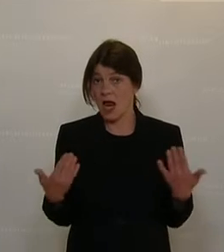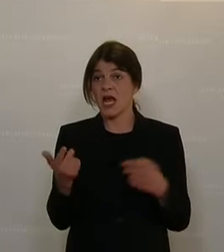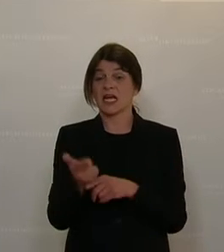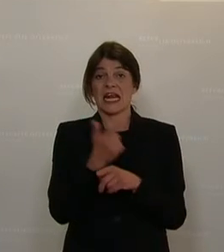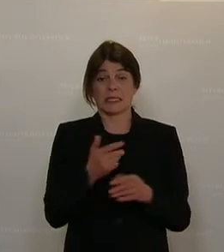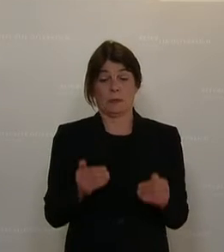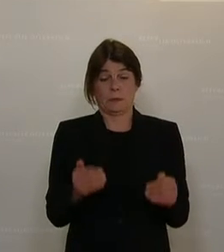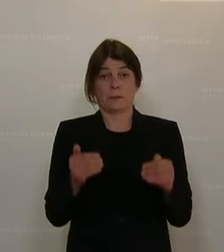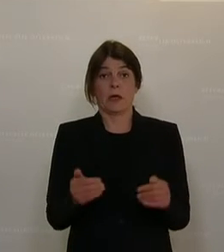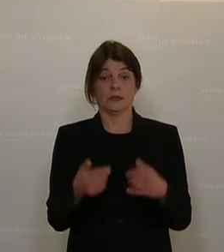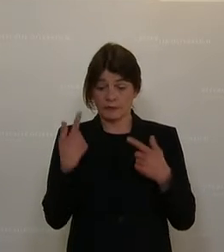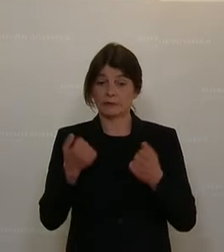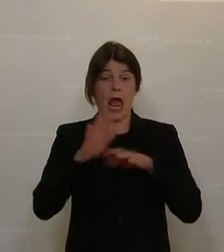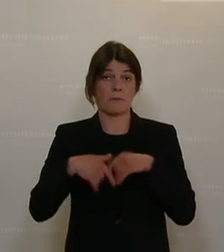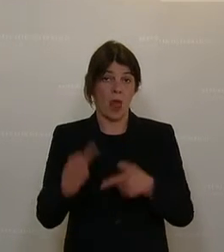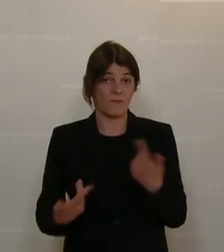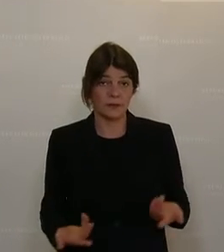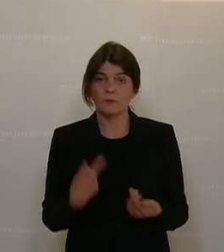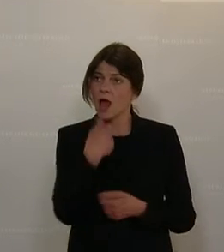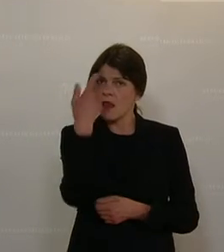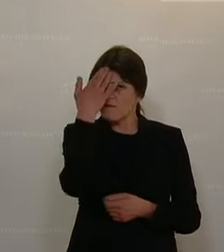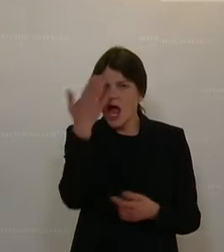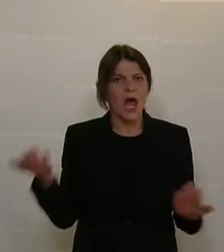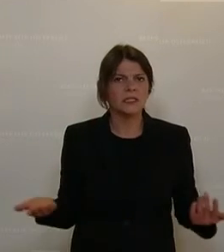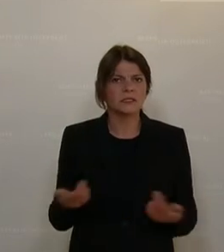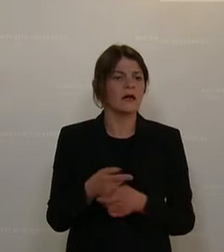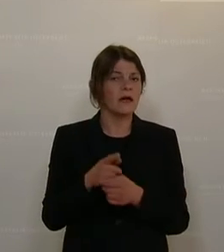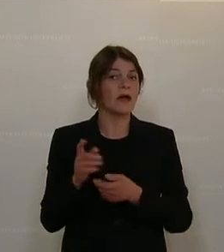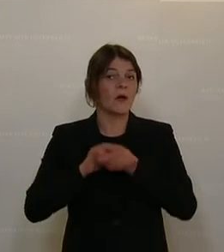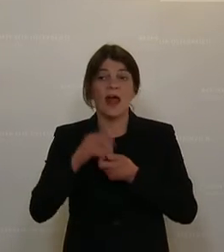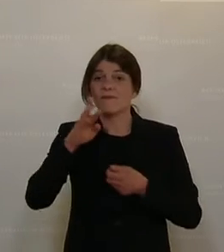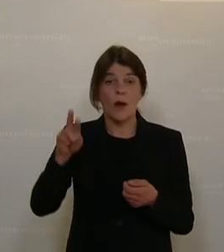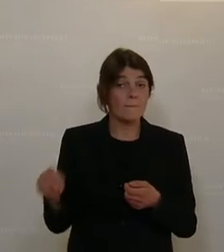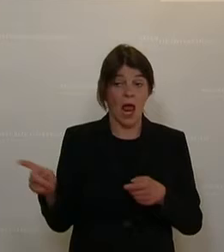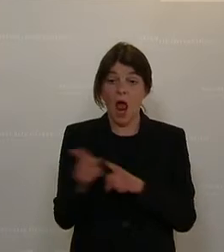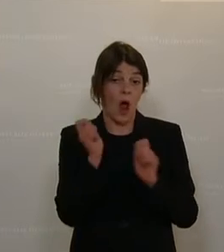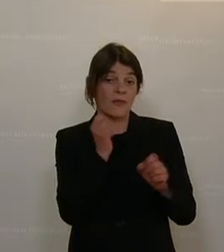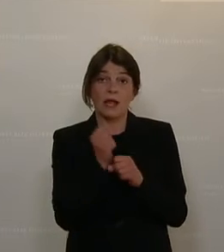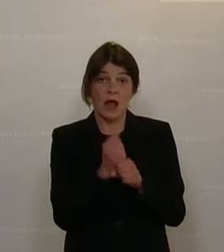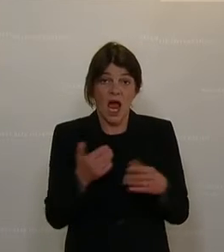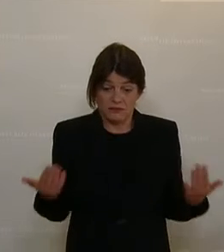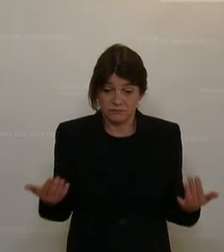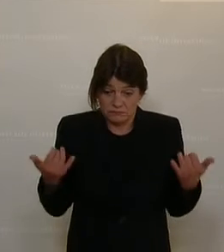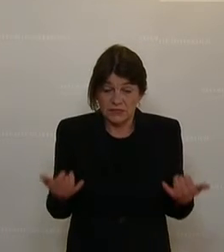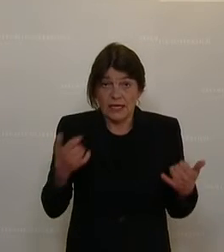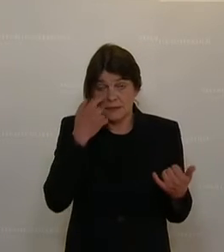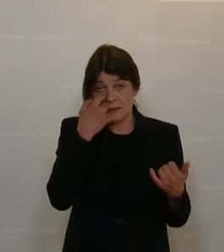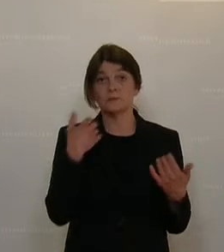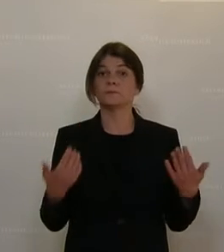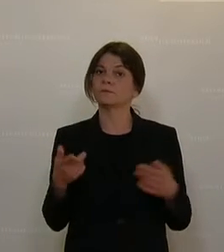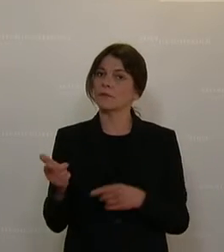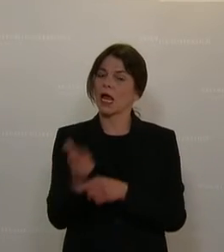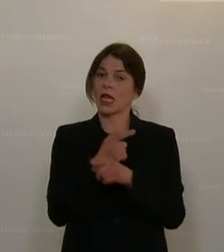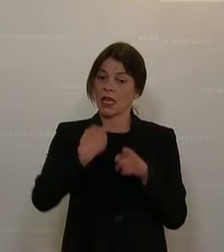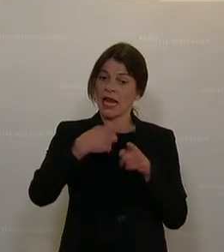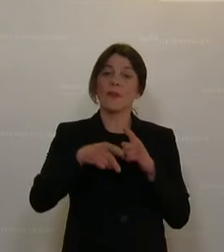Kreditstundungen ausgelaufen sind. Und wir wissen alle, Kollege Wurm hat auch einen Antrag diesbezüglich eingebracht, dass nunmehr sowohl die